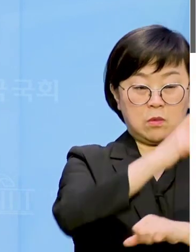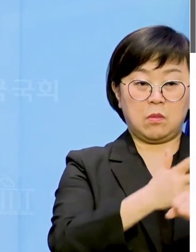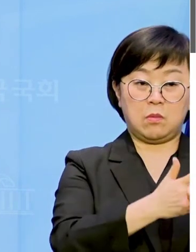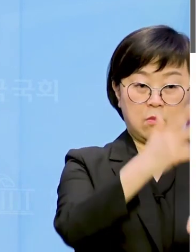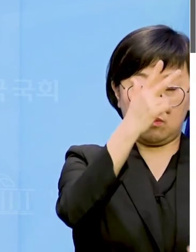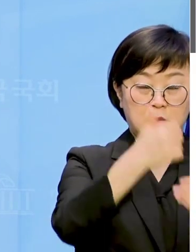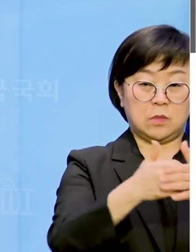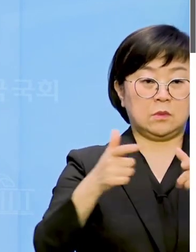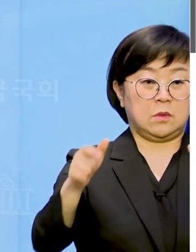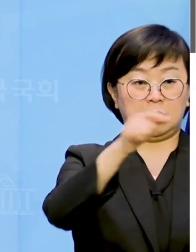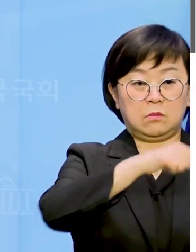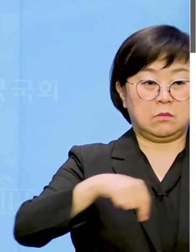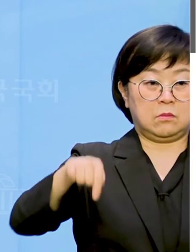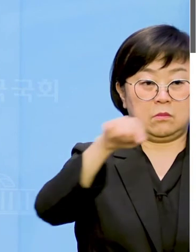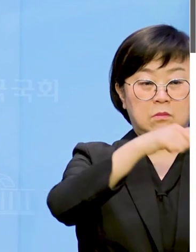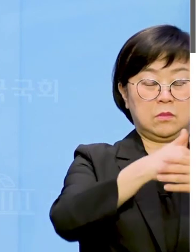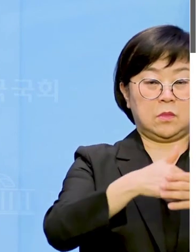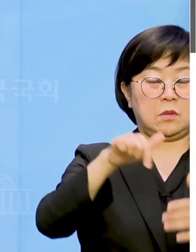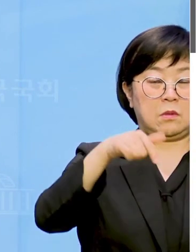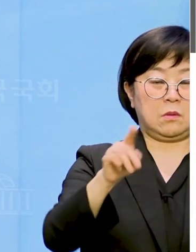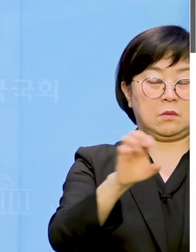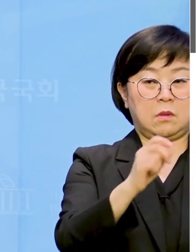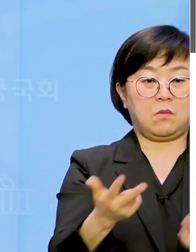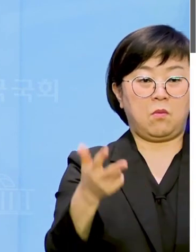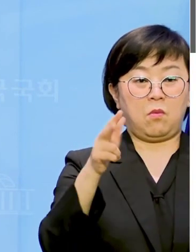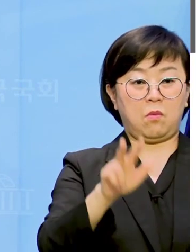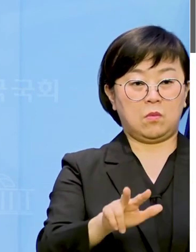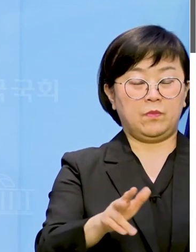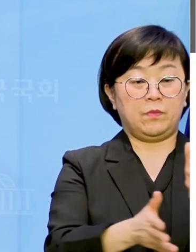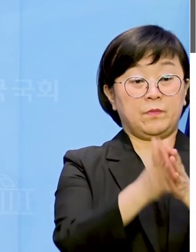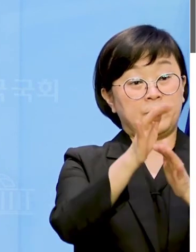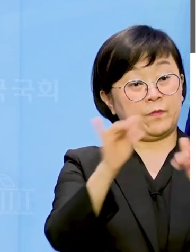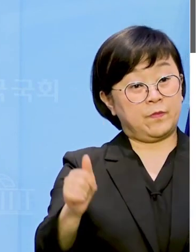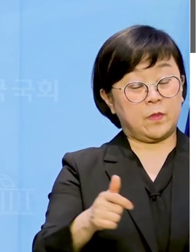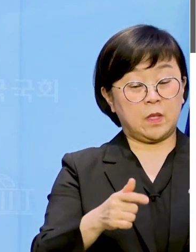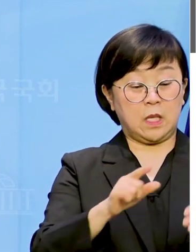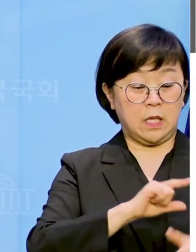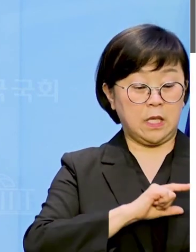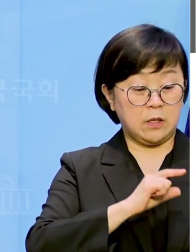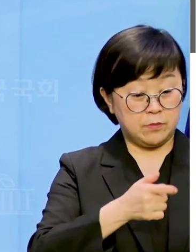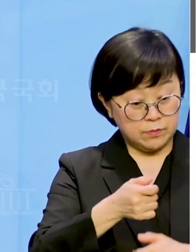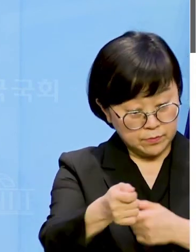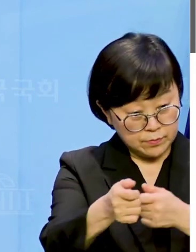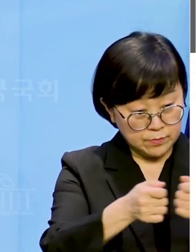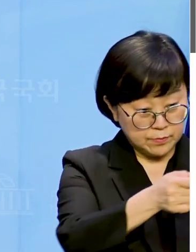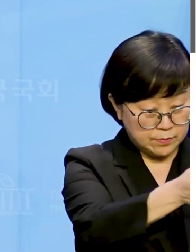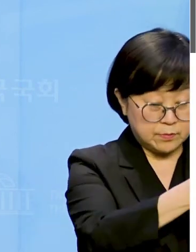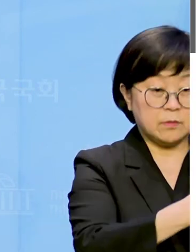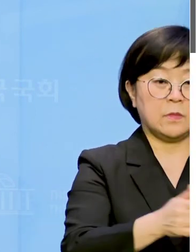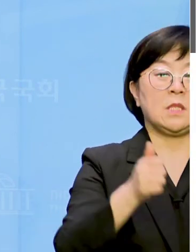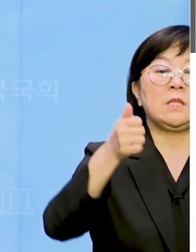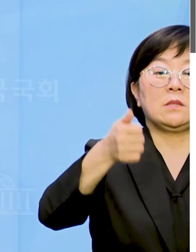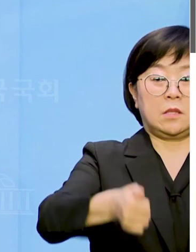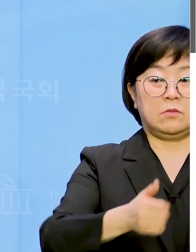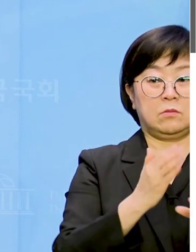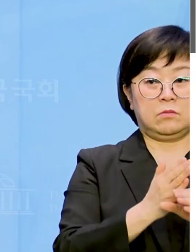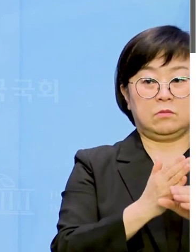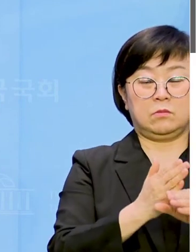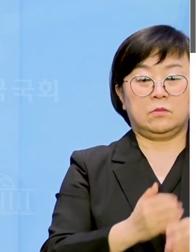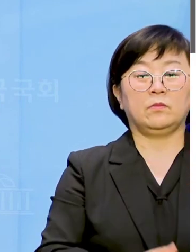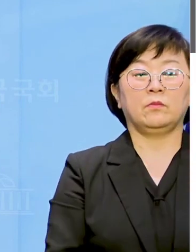지역군의 가야공원 입구에서 시민들에게 명함을 드리며 인사를 드리고 있었습니다.